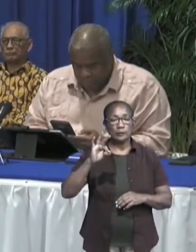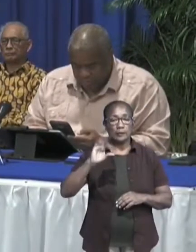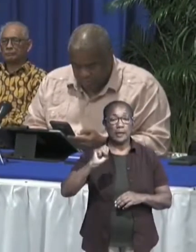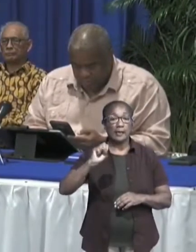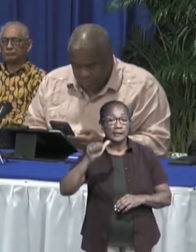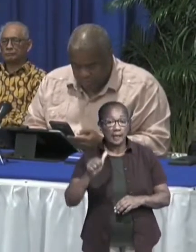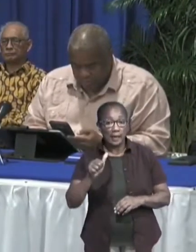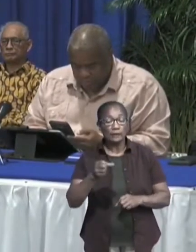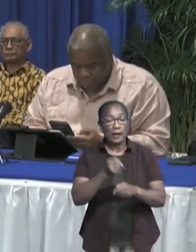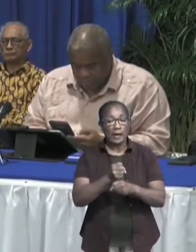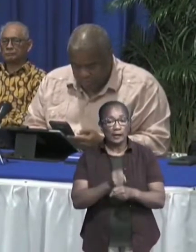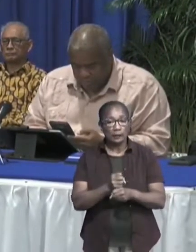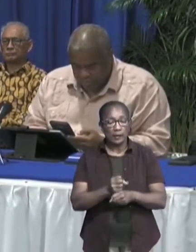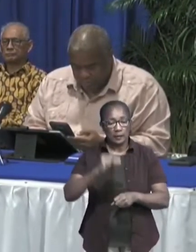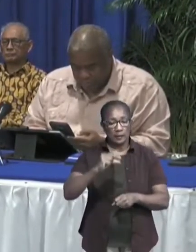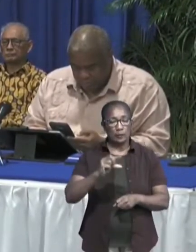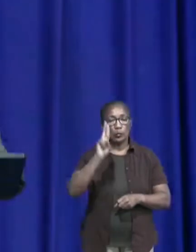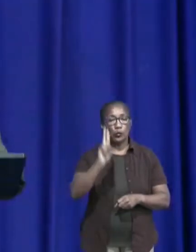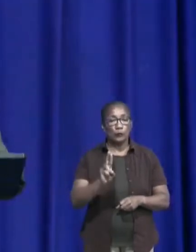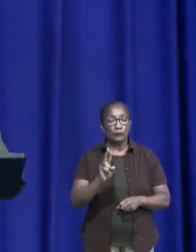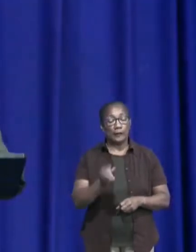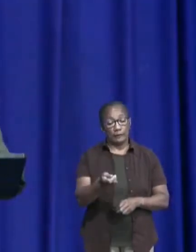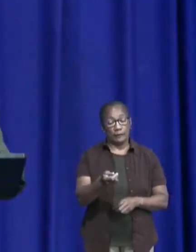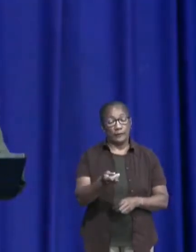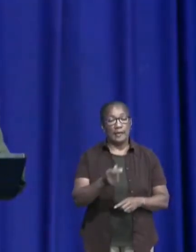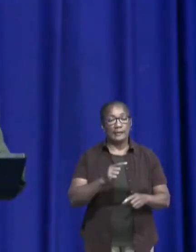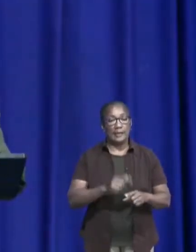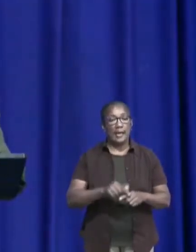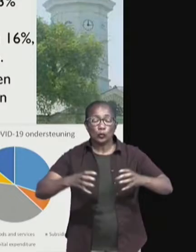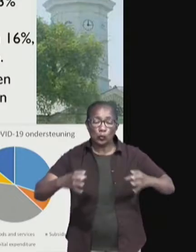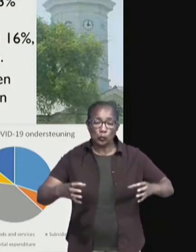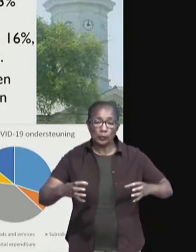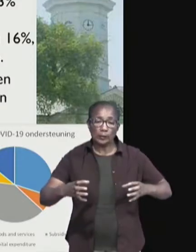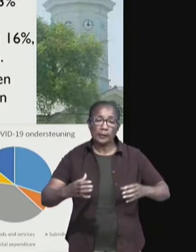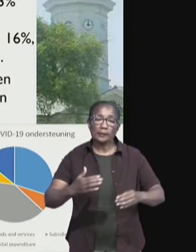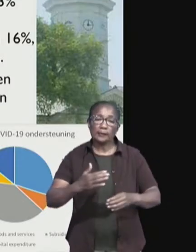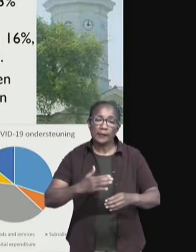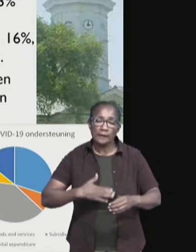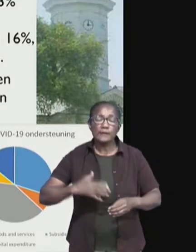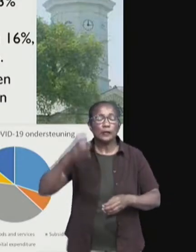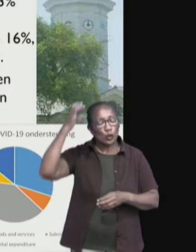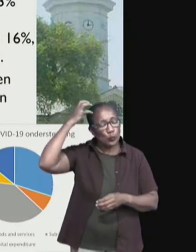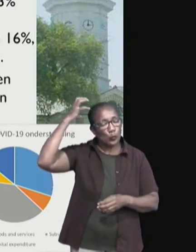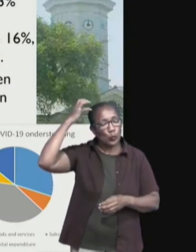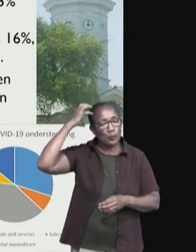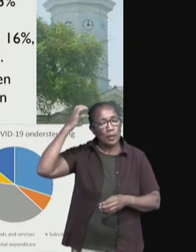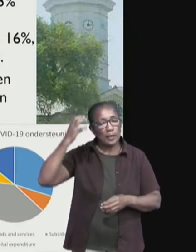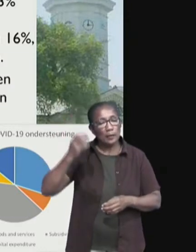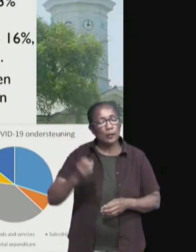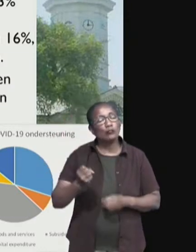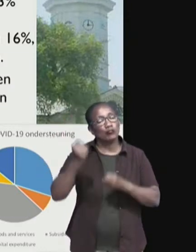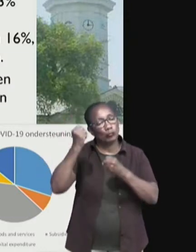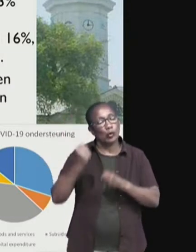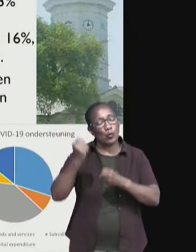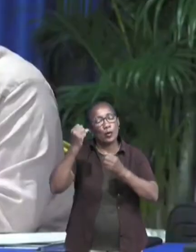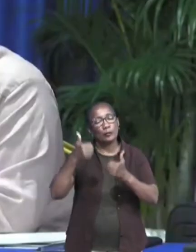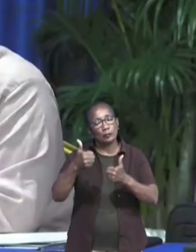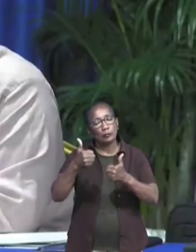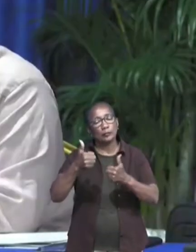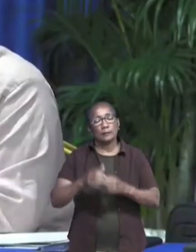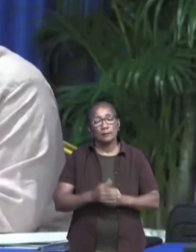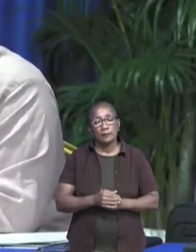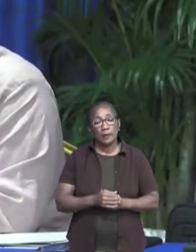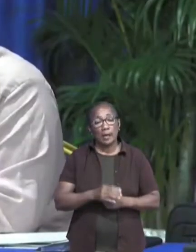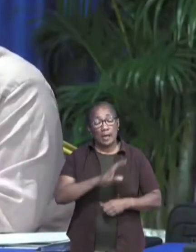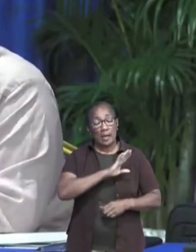Hoefdraad van Financiën heeft gisteren dit pakket gepresenteerd op de reguliere persconferentie van de overheid. Er is een COVID-fonds van